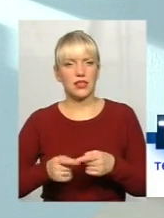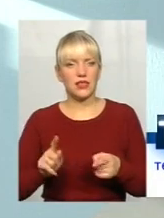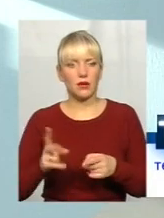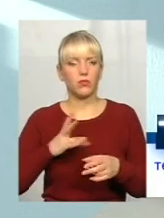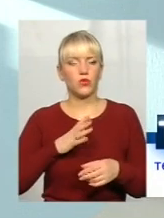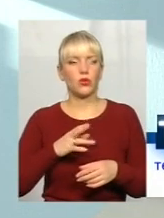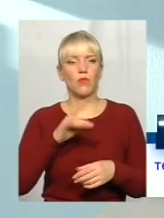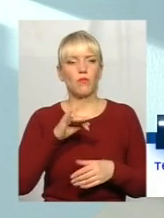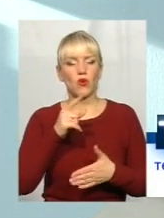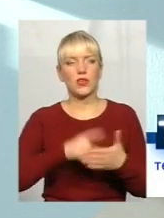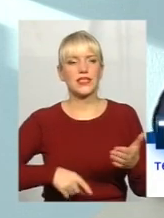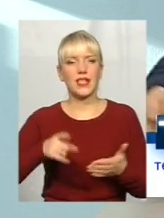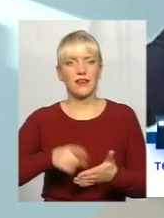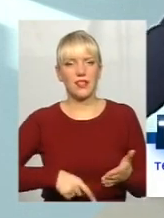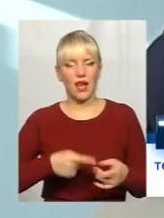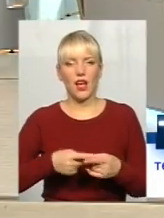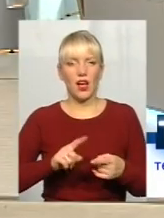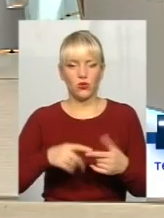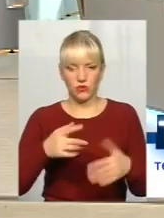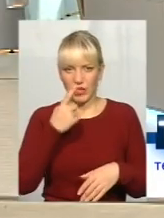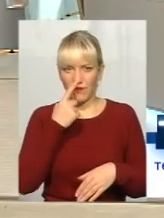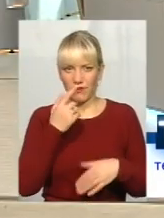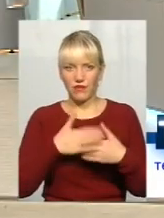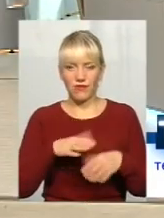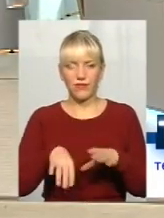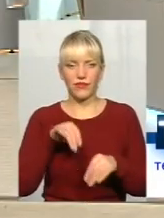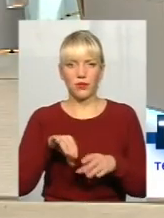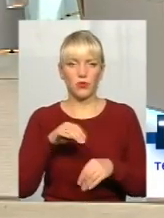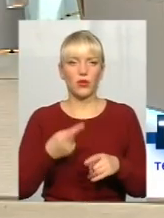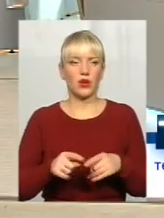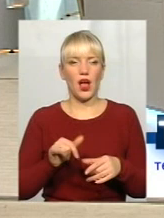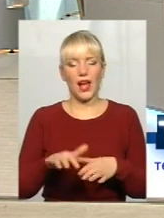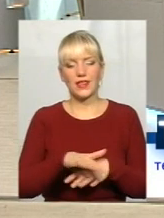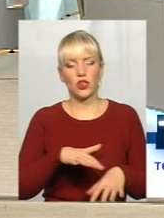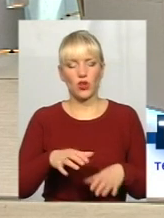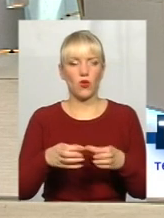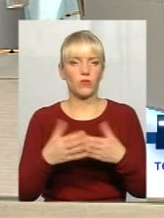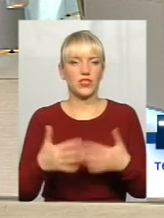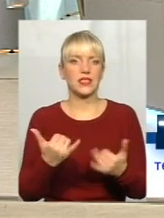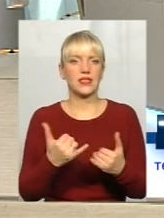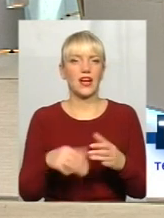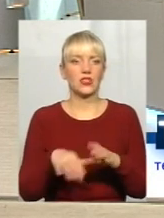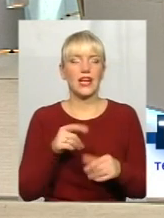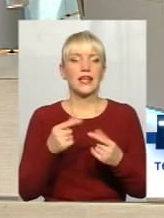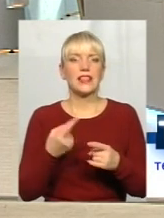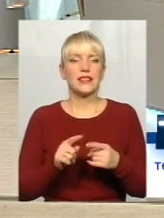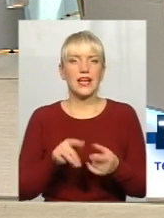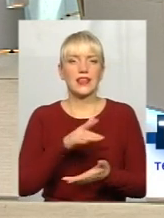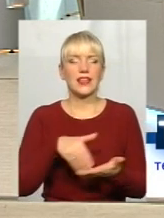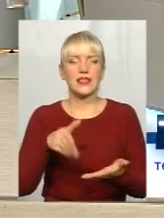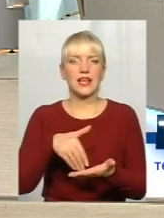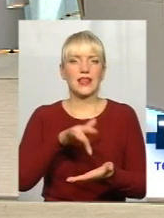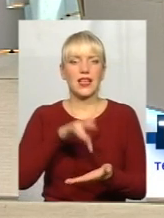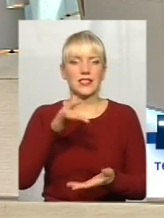зняття. Ось в чому питання. А тут же вибори не носить. А територіальні громади ми вже зараз вибираємо. То де та децентралізація? Коли ми